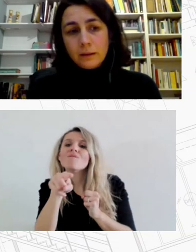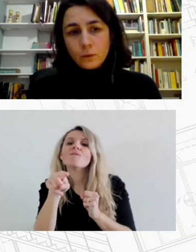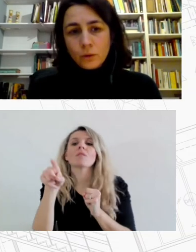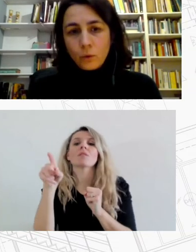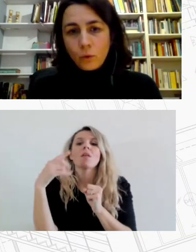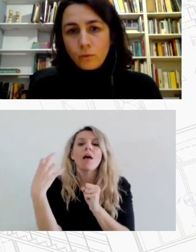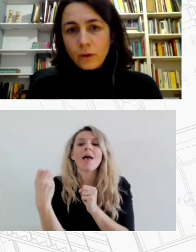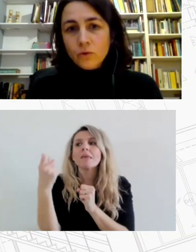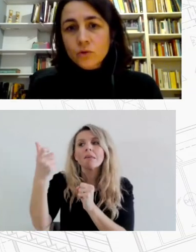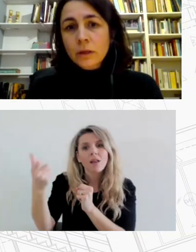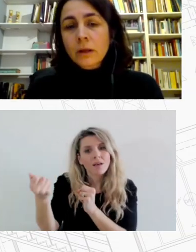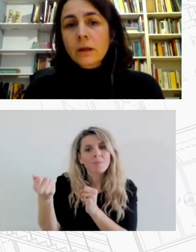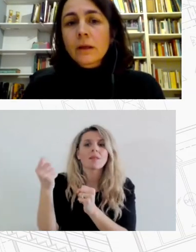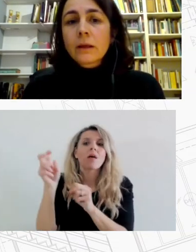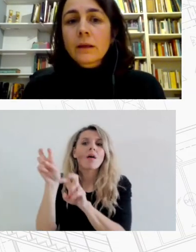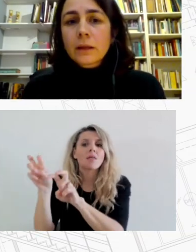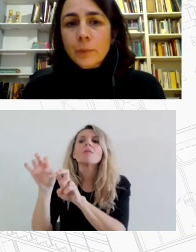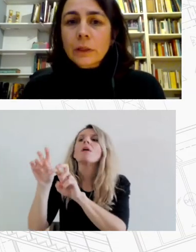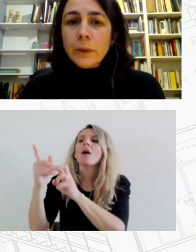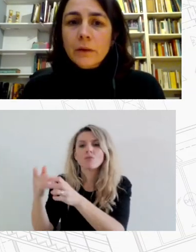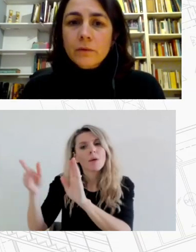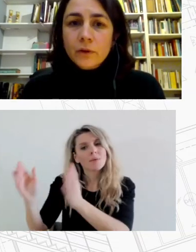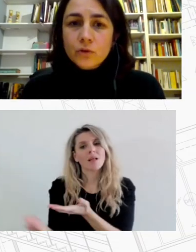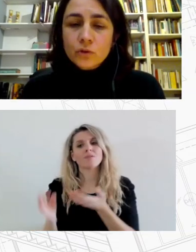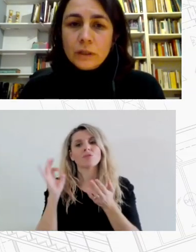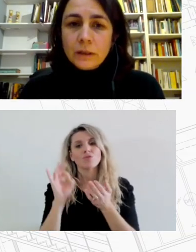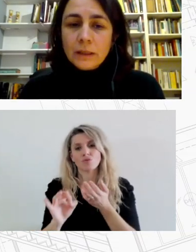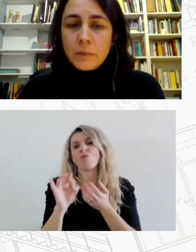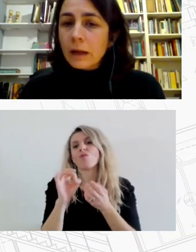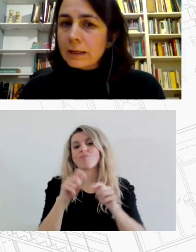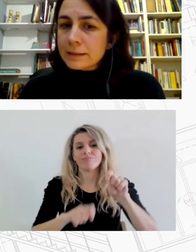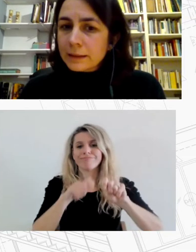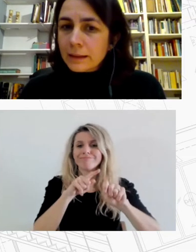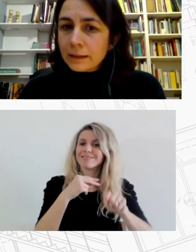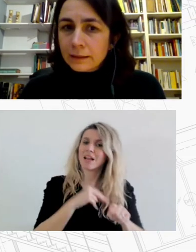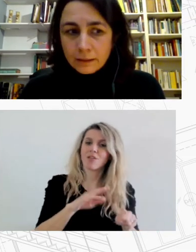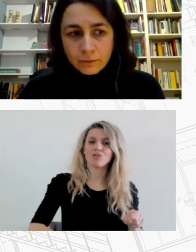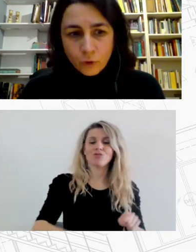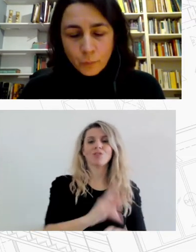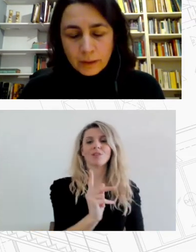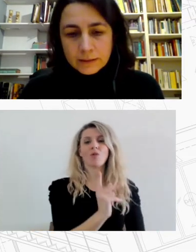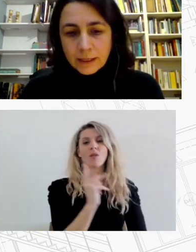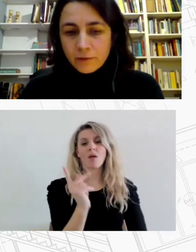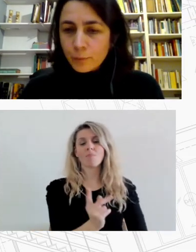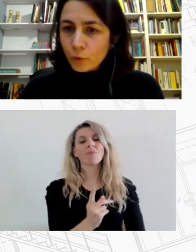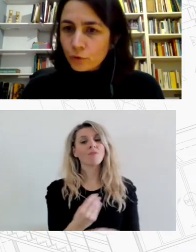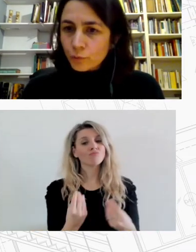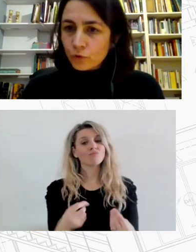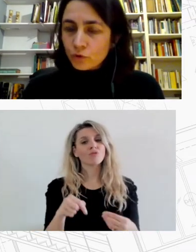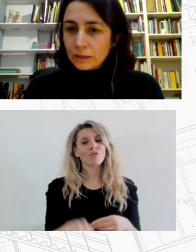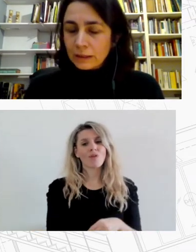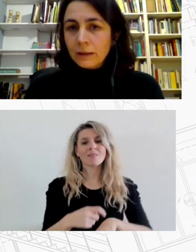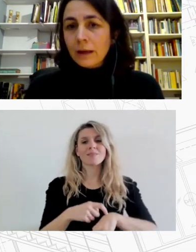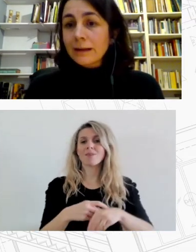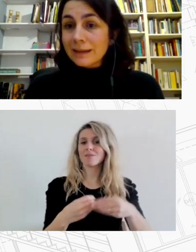κοινωνικό όφελος και από εκεί και πέρα βεβαίως είναι μια καλή συγκυρία γιατί η Ευρώπη στρέφει πόρους